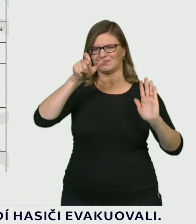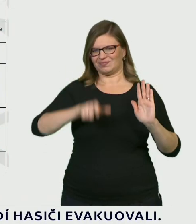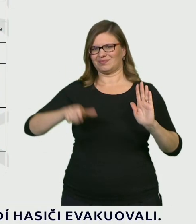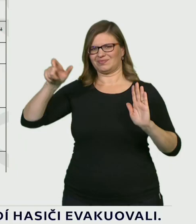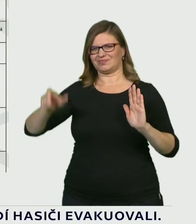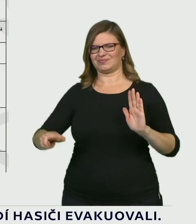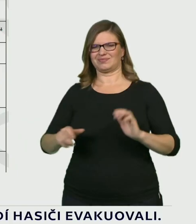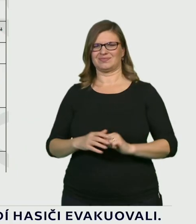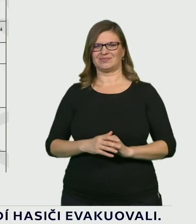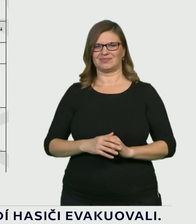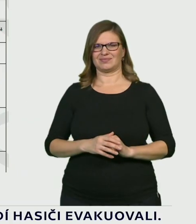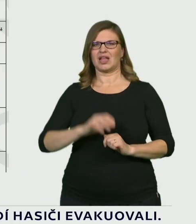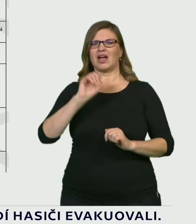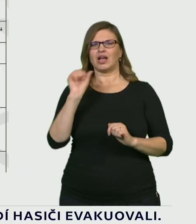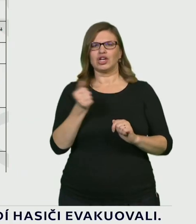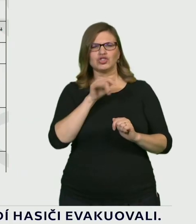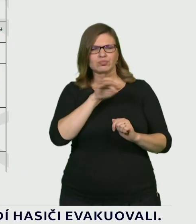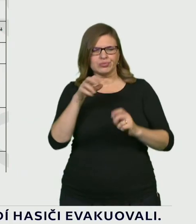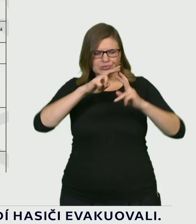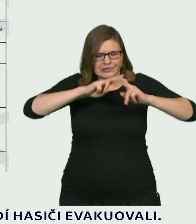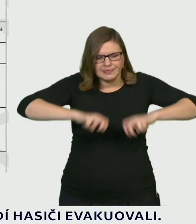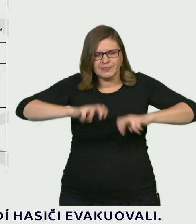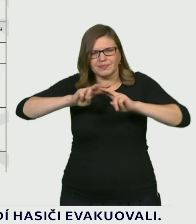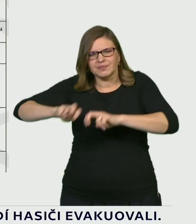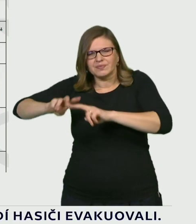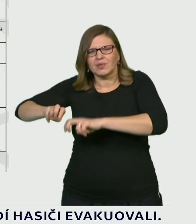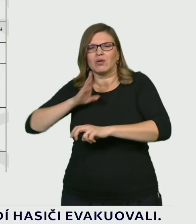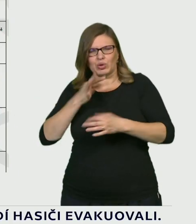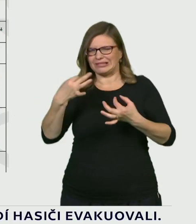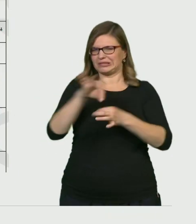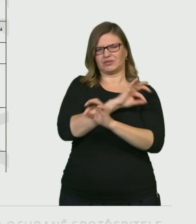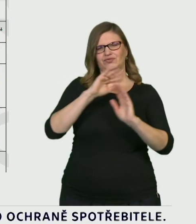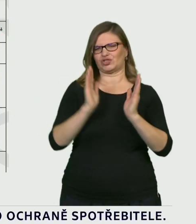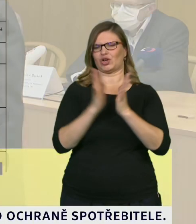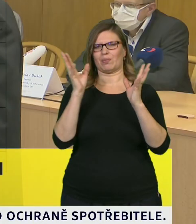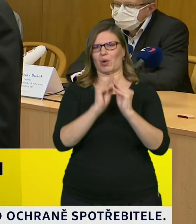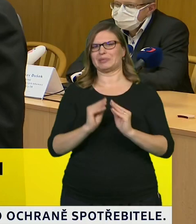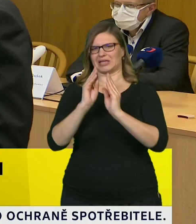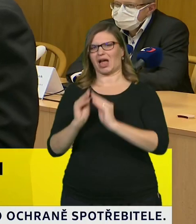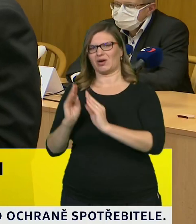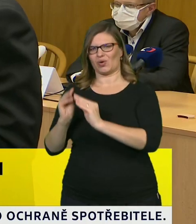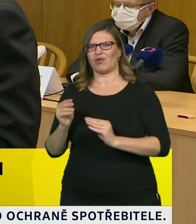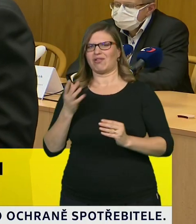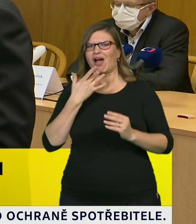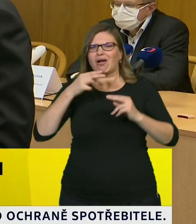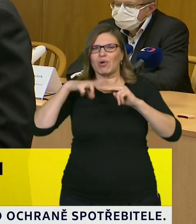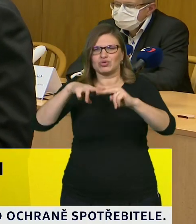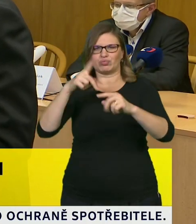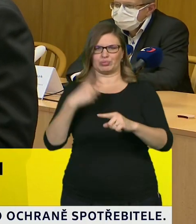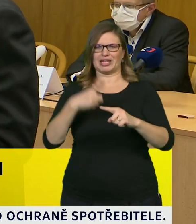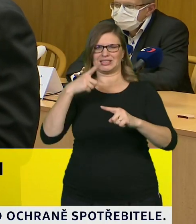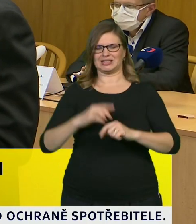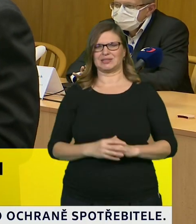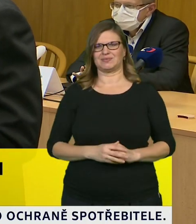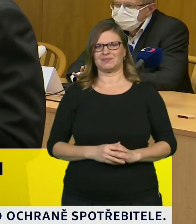doplňována maticemi nižších úrovní, na kterých se teď pracuje. A protože jsem byl právě řekl, že v průběhu dalšího týdne